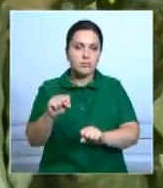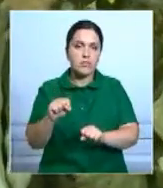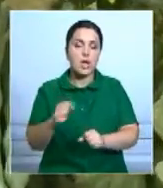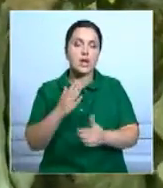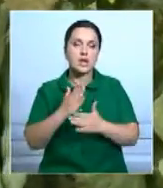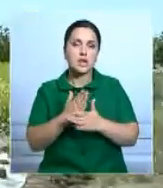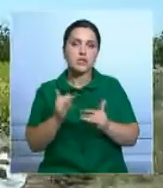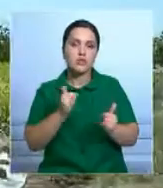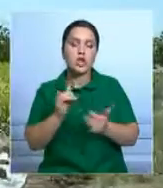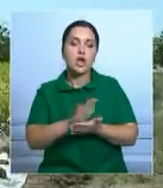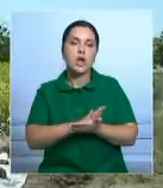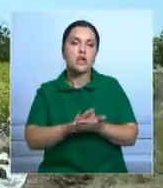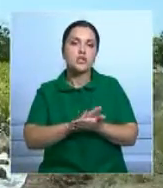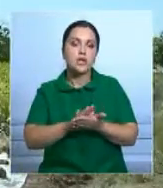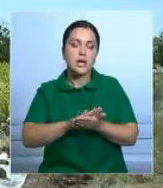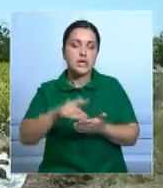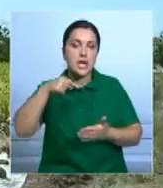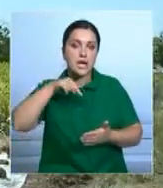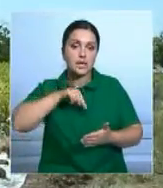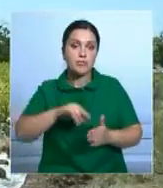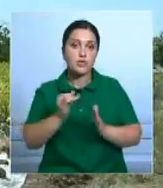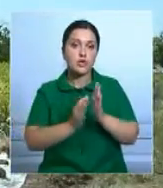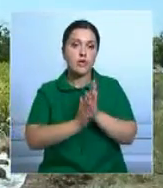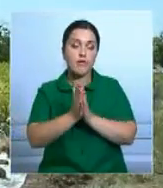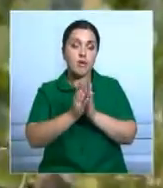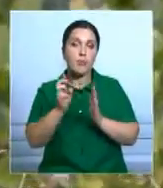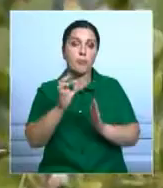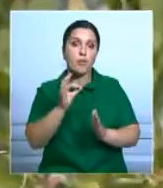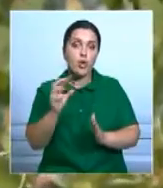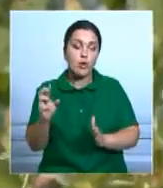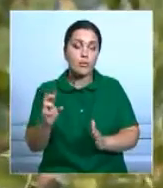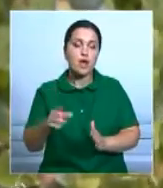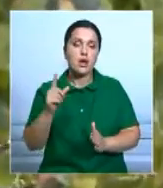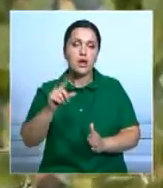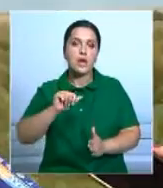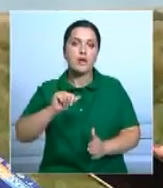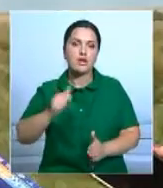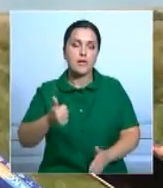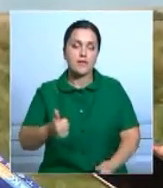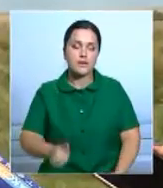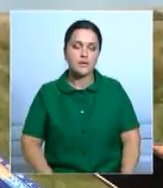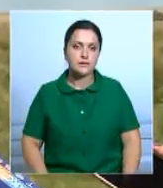систему и очищают организм. Теперь выращение бобовых в районе в числе приоритетных.